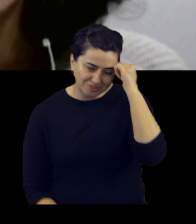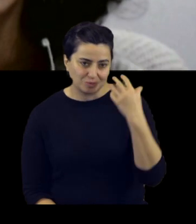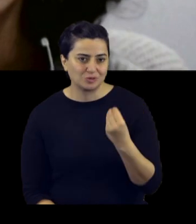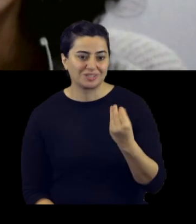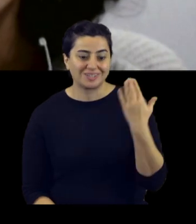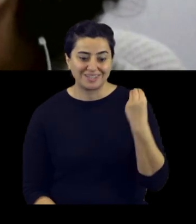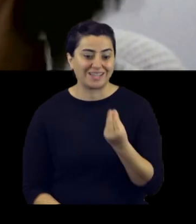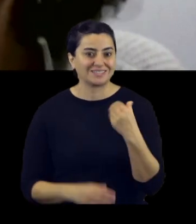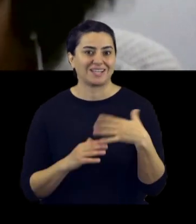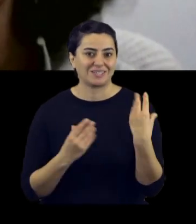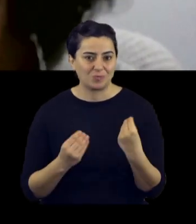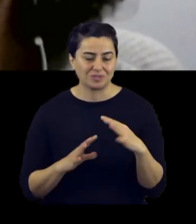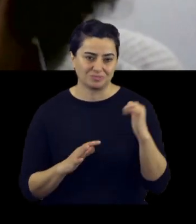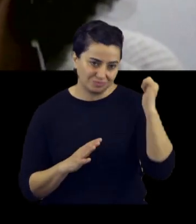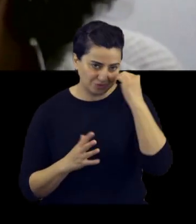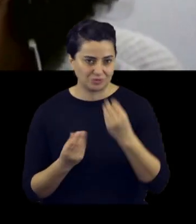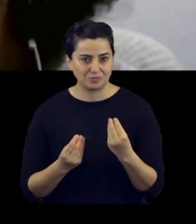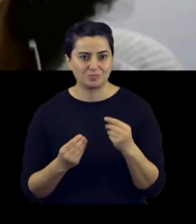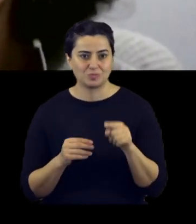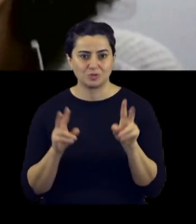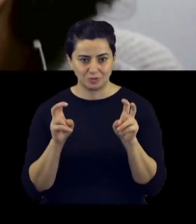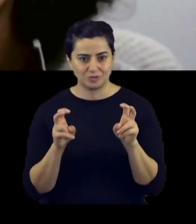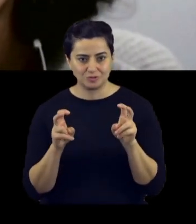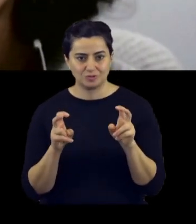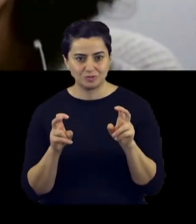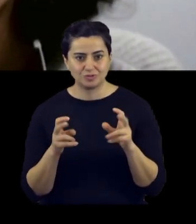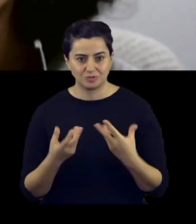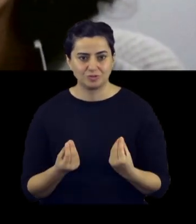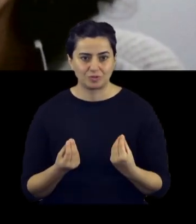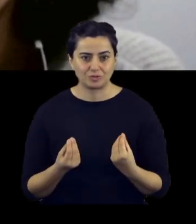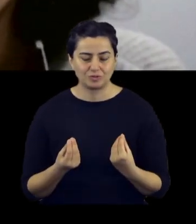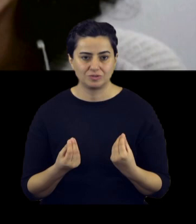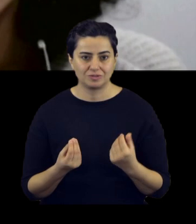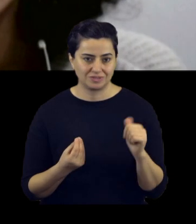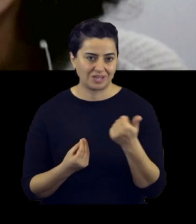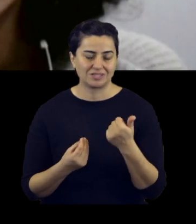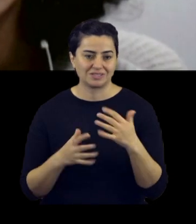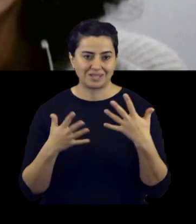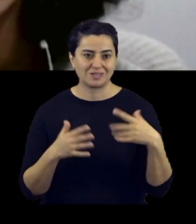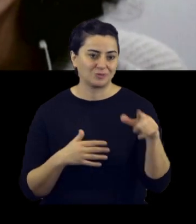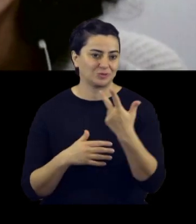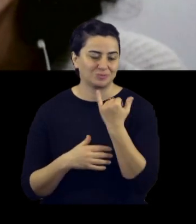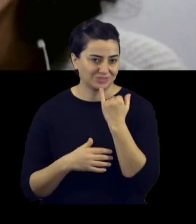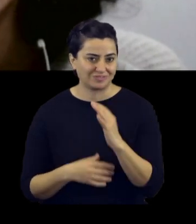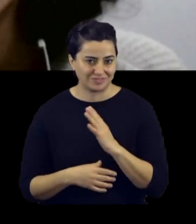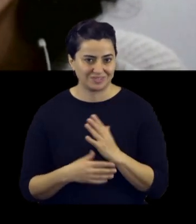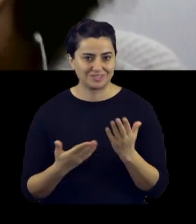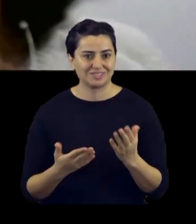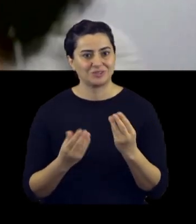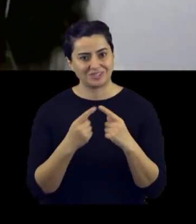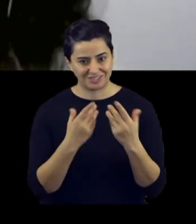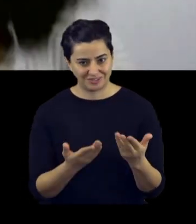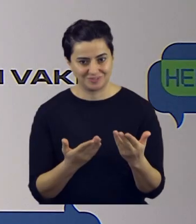başlamadım, neden gençliğimi daha iyi değerlendirmedim diye bu konuda gerçekten birbirinden değerli pırıl pırıl 3 konuk olarak